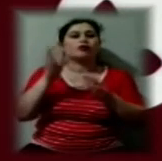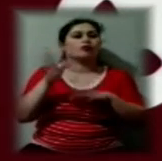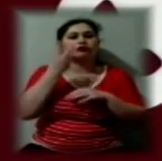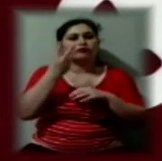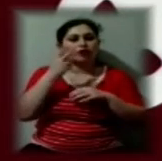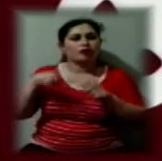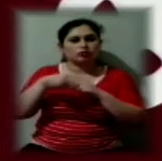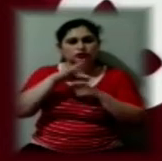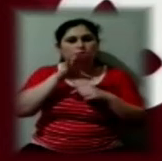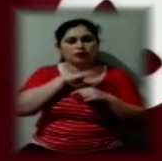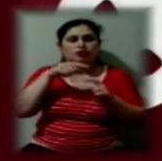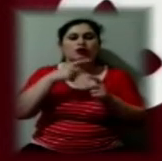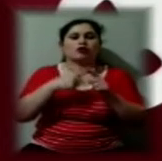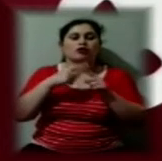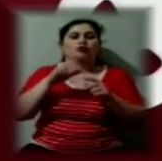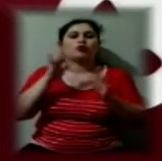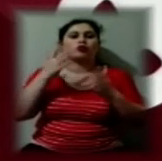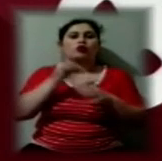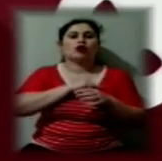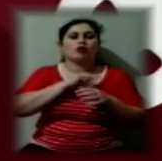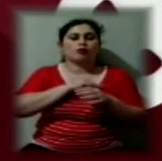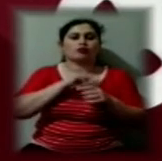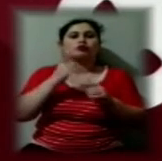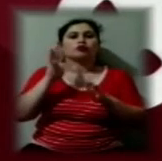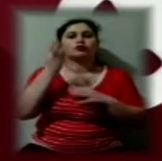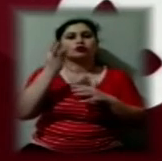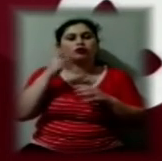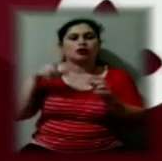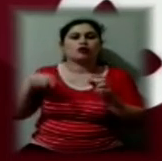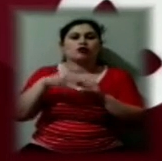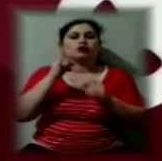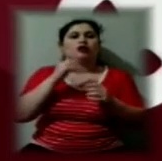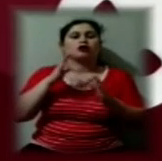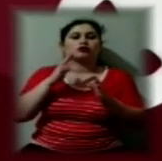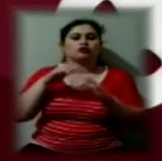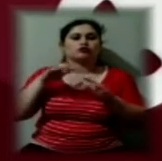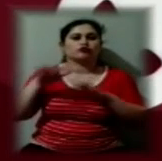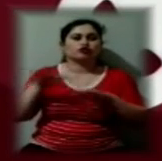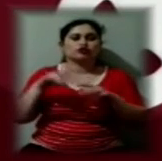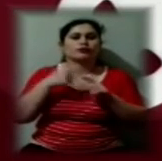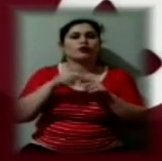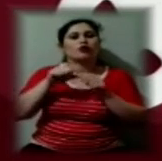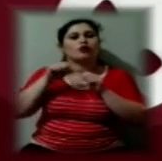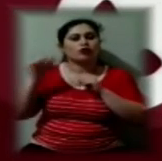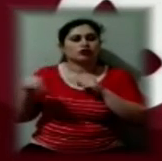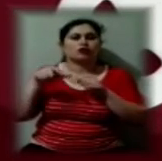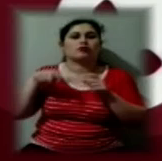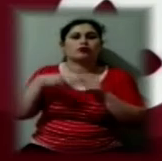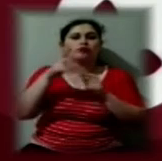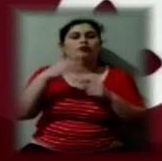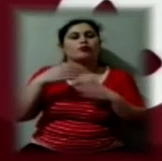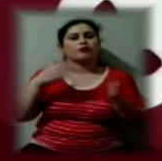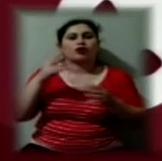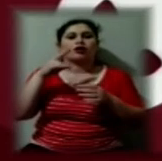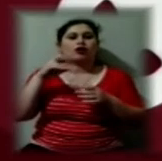перехресті по вулиці Робочій, буде тепер три полоси для руху. Окремо полоса зроблена для повороту ліворуч, на вулицю Ярослава Мудрого.